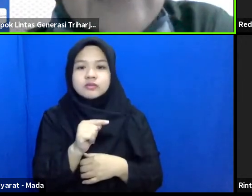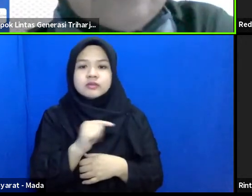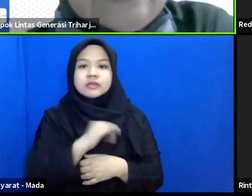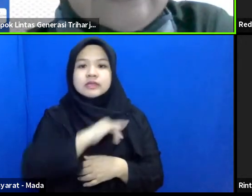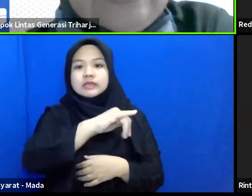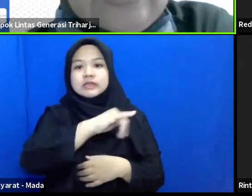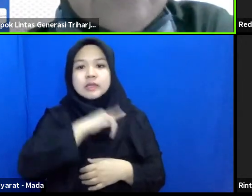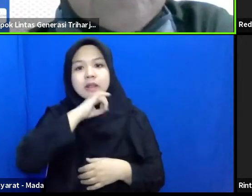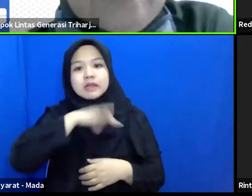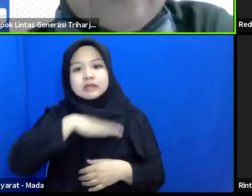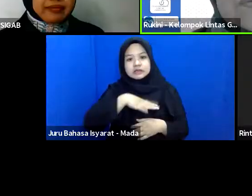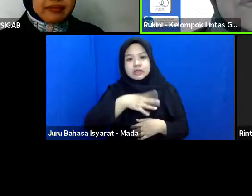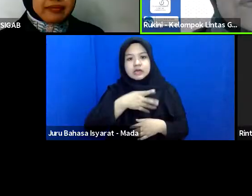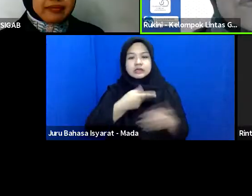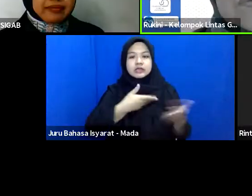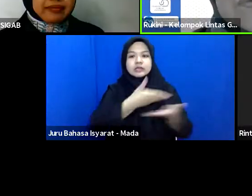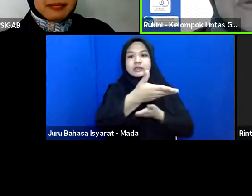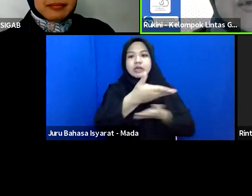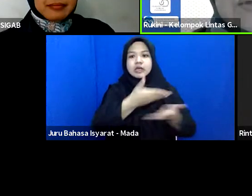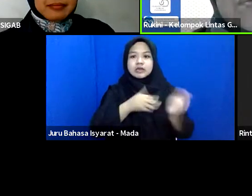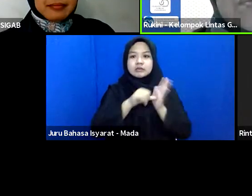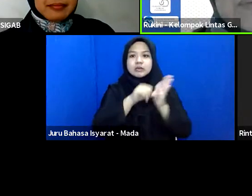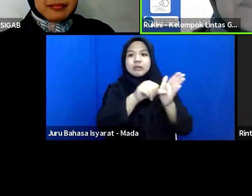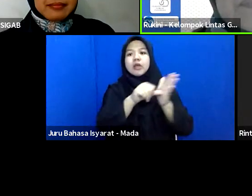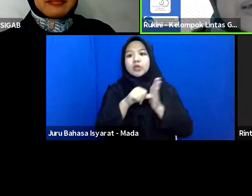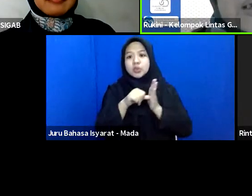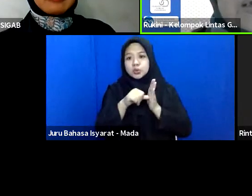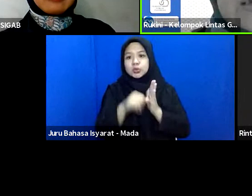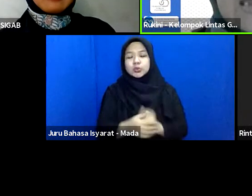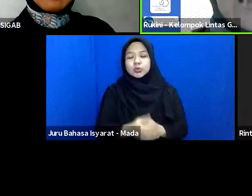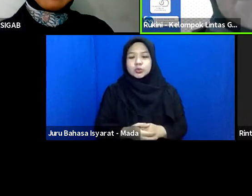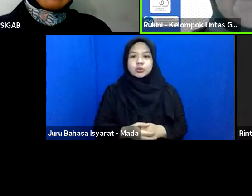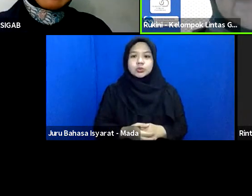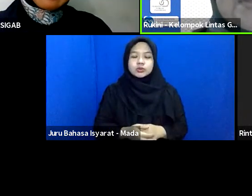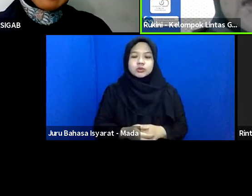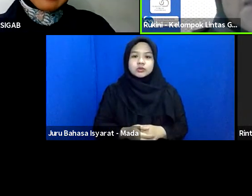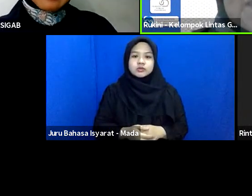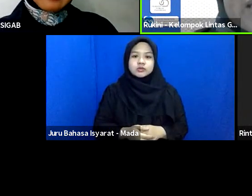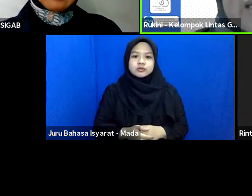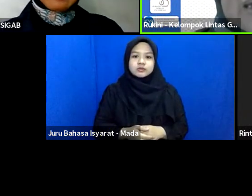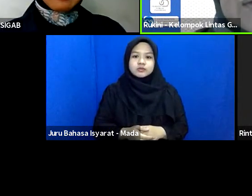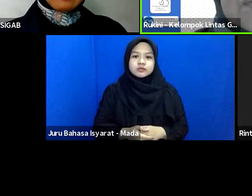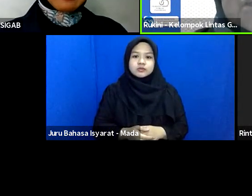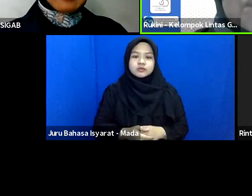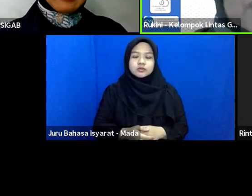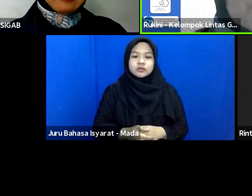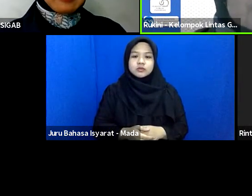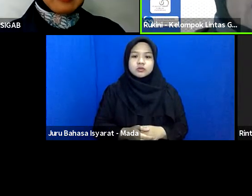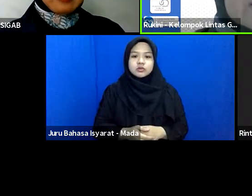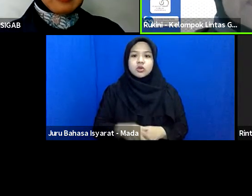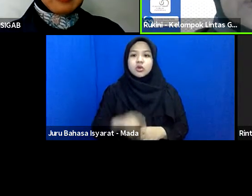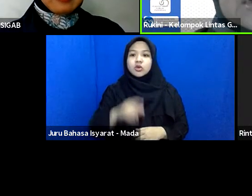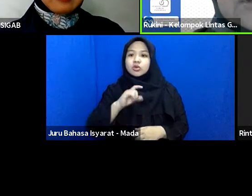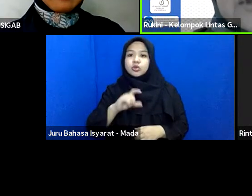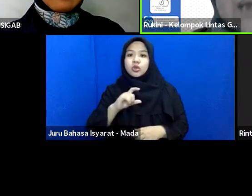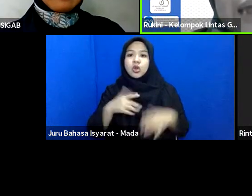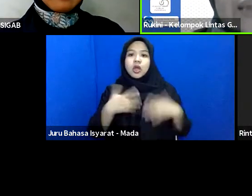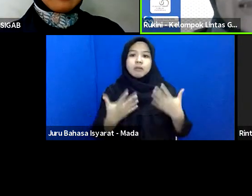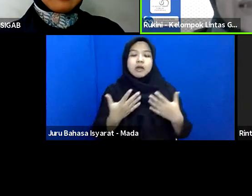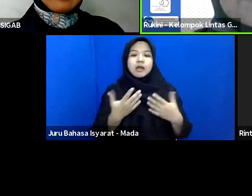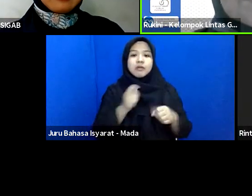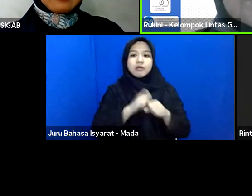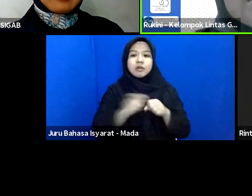lansia juga kita saling membantu yaitu misalnya apa yang membuat kita bisa